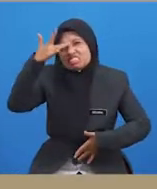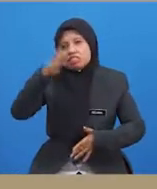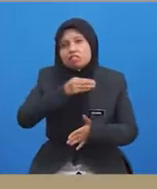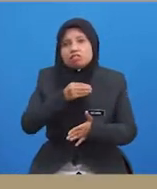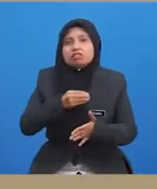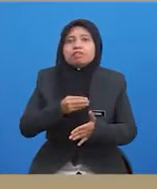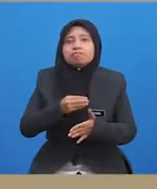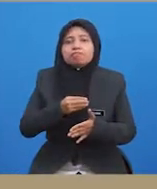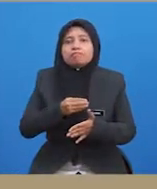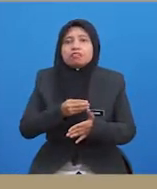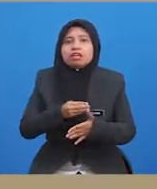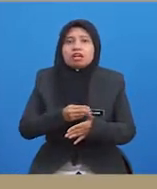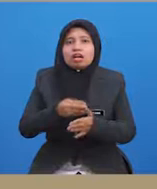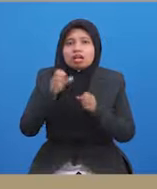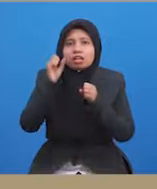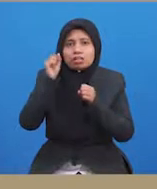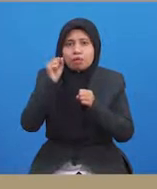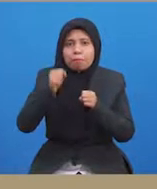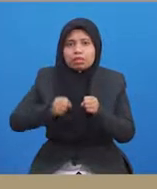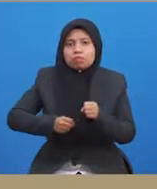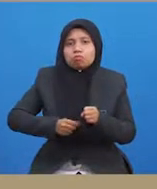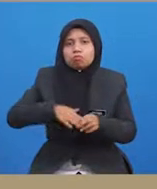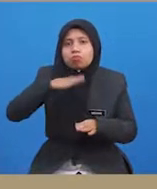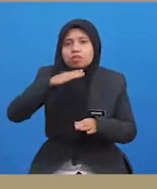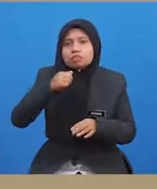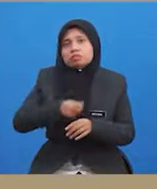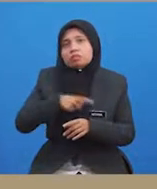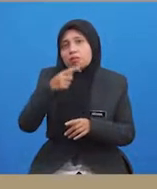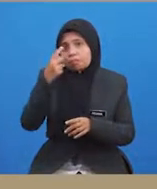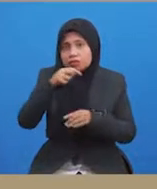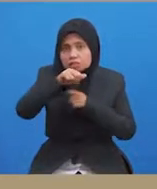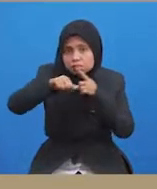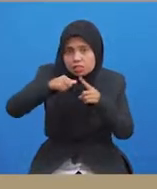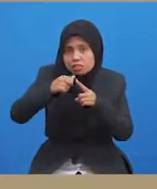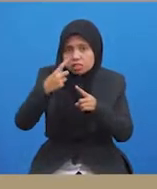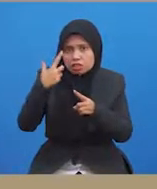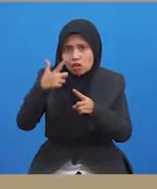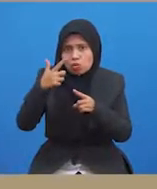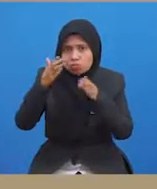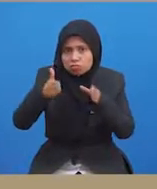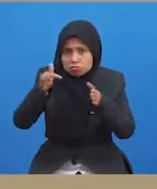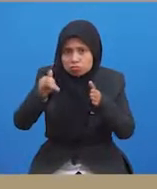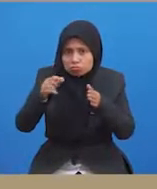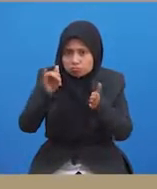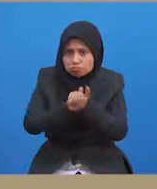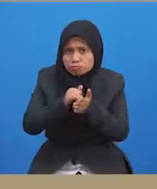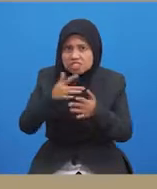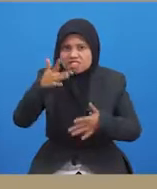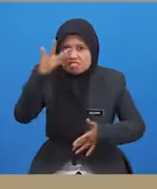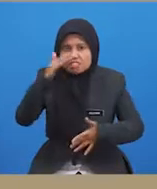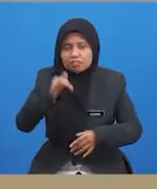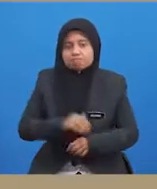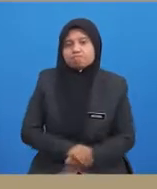ganjarannya pula mendapat kepuasan apabila melihat individu tersebut tersiksa dengan kesakitan yang